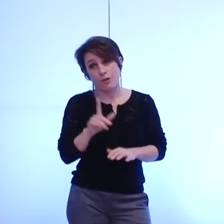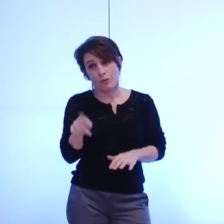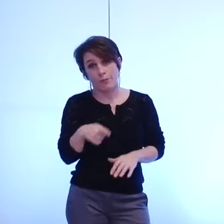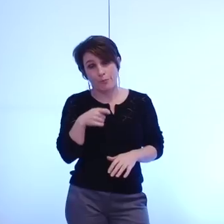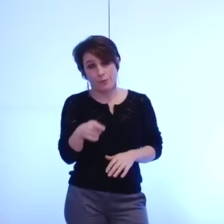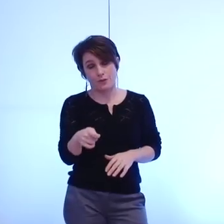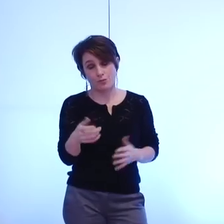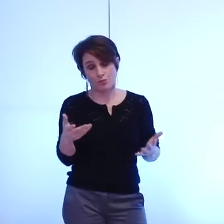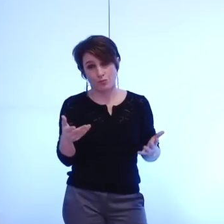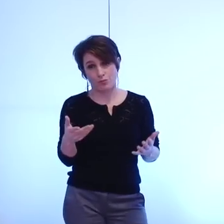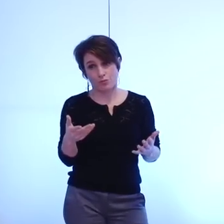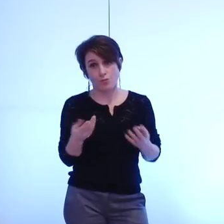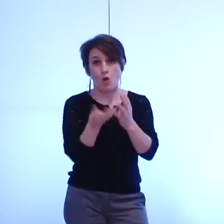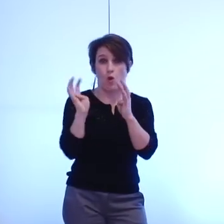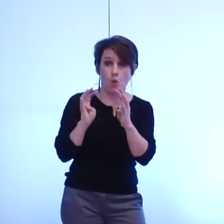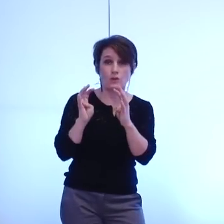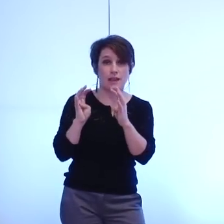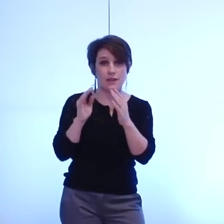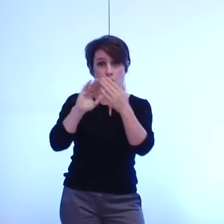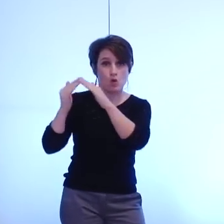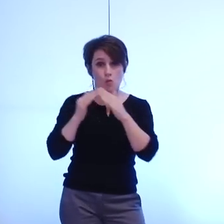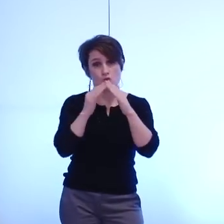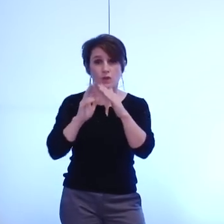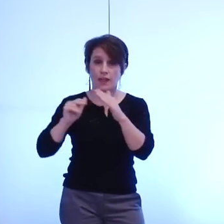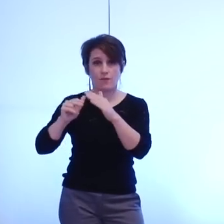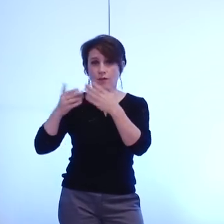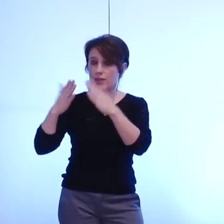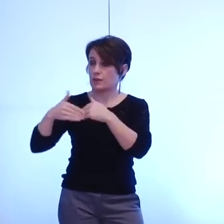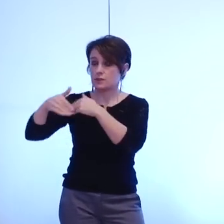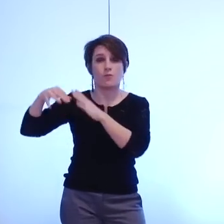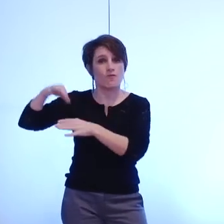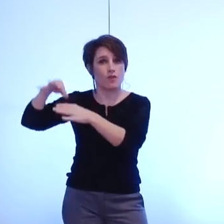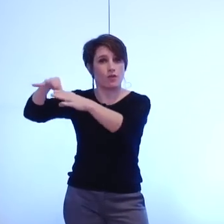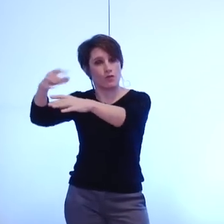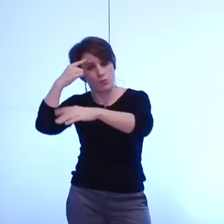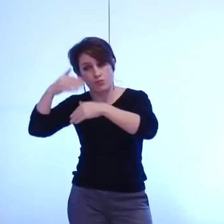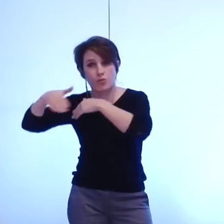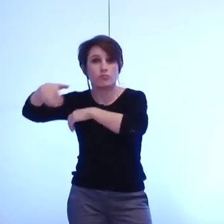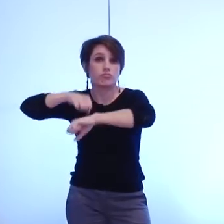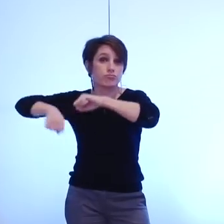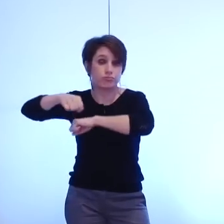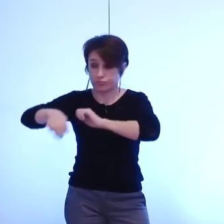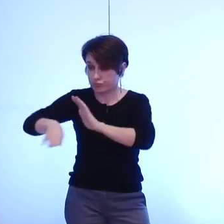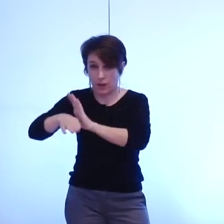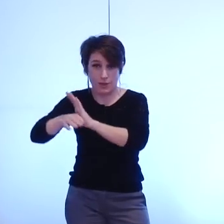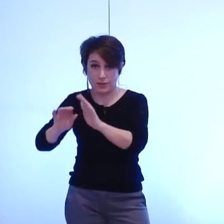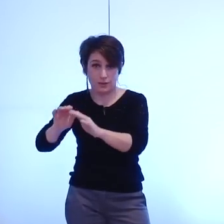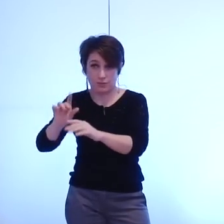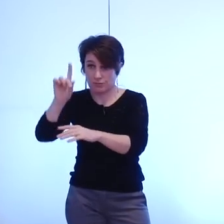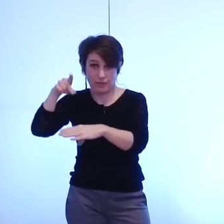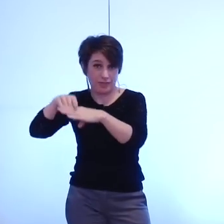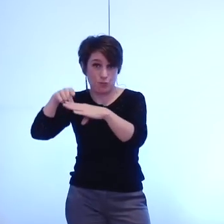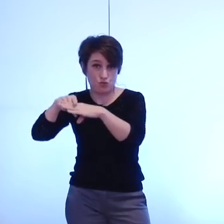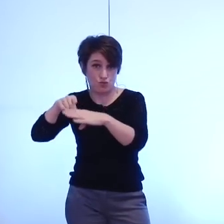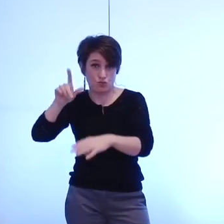le conseil communautaire pour pouvoir avoir une gouvernance en oeuvre dès le début de l'année 2015